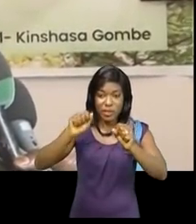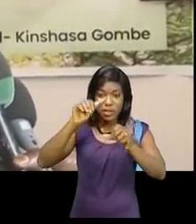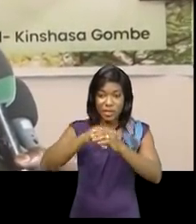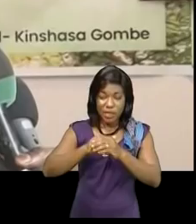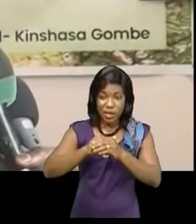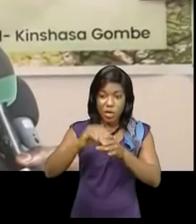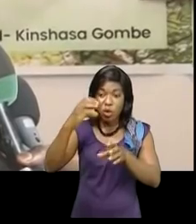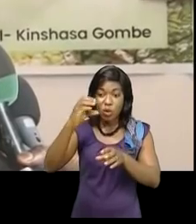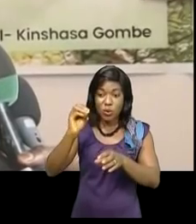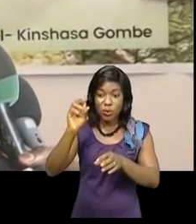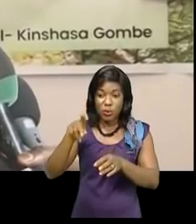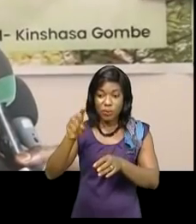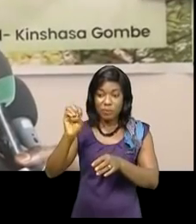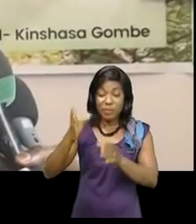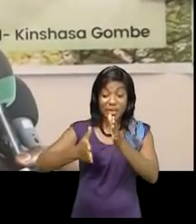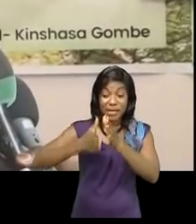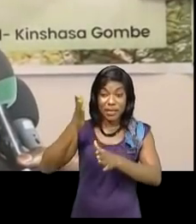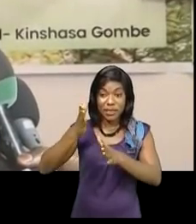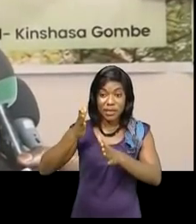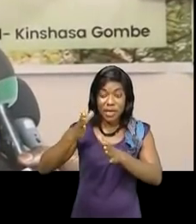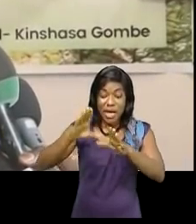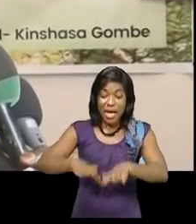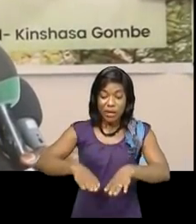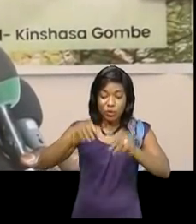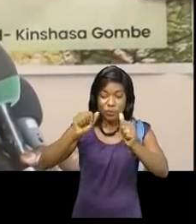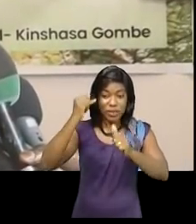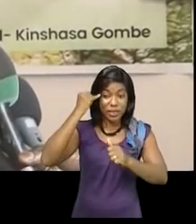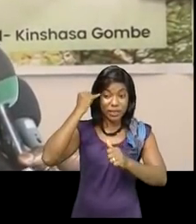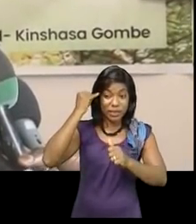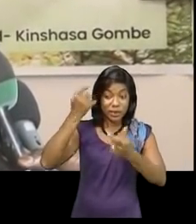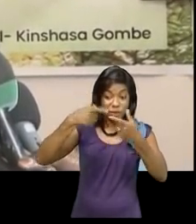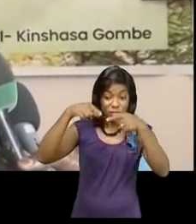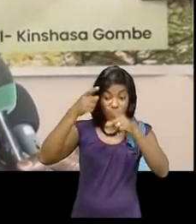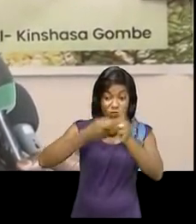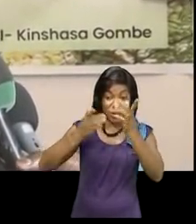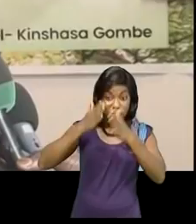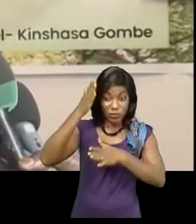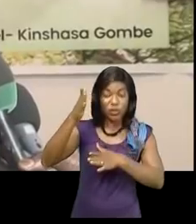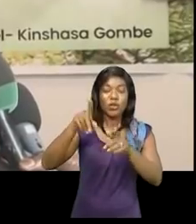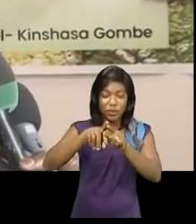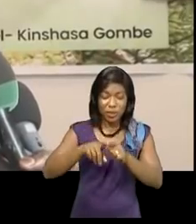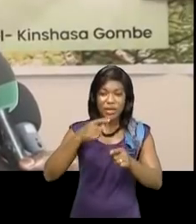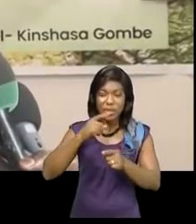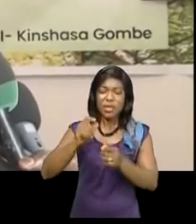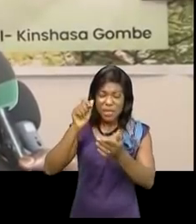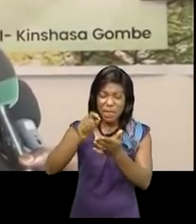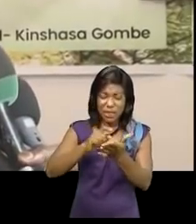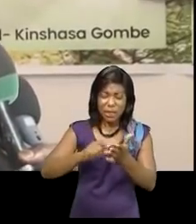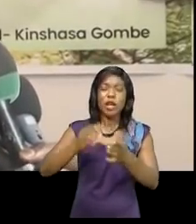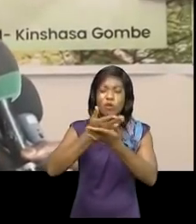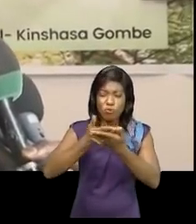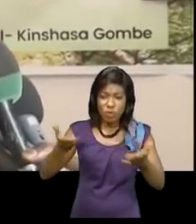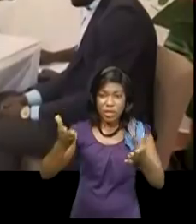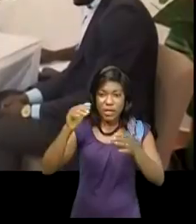Chine au mois d'octobre prochain puisse intégrer les amendements pertinents de la société civile et des communautés